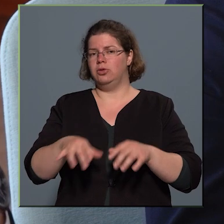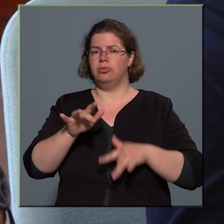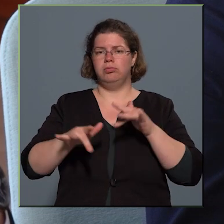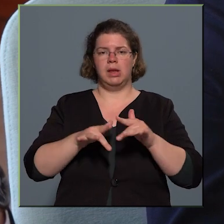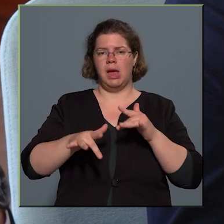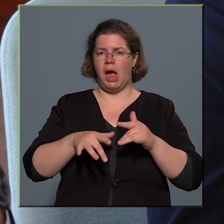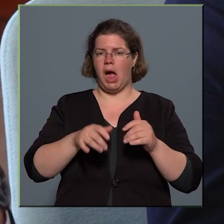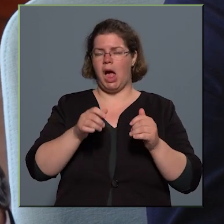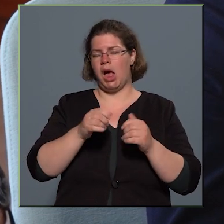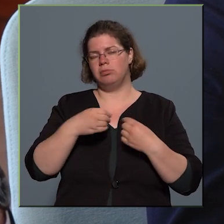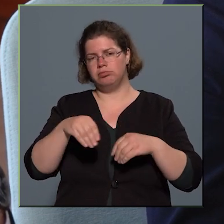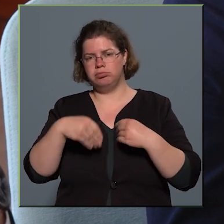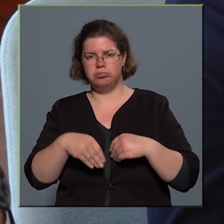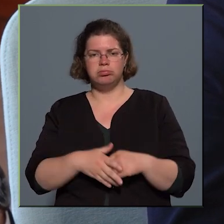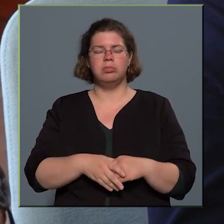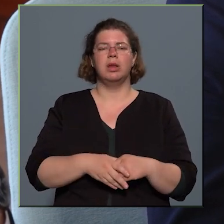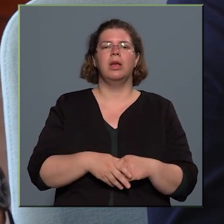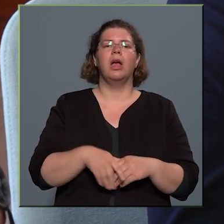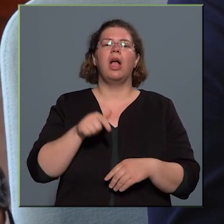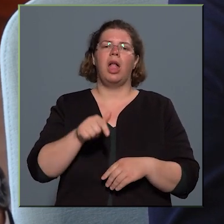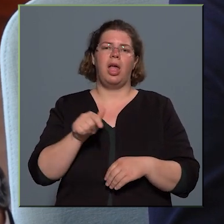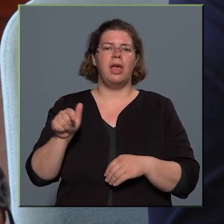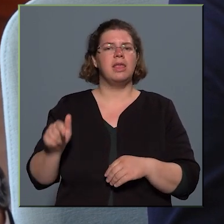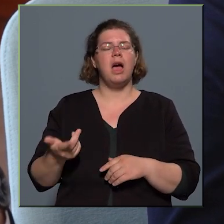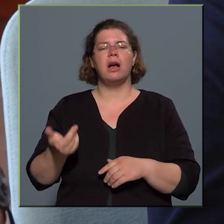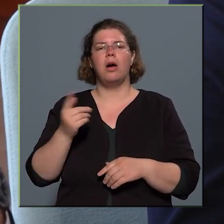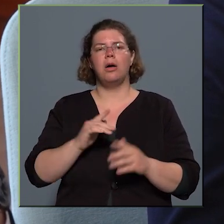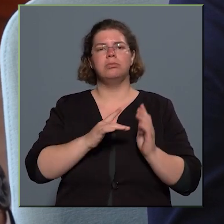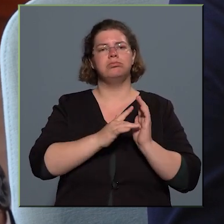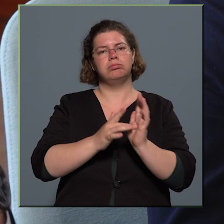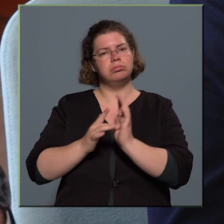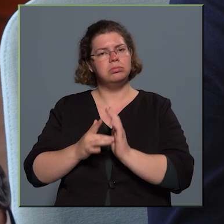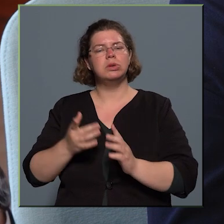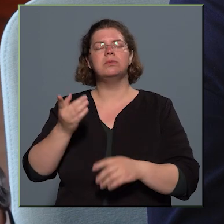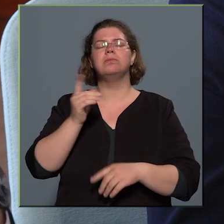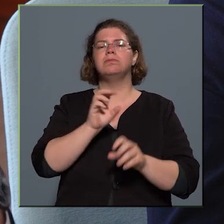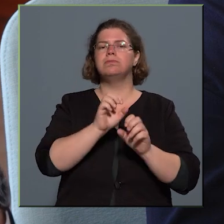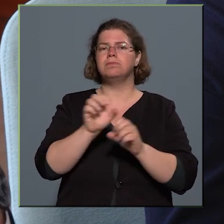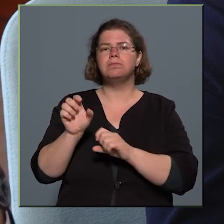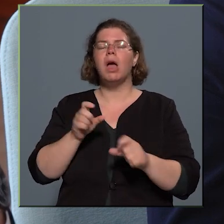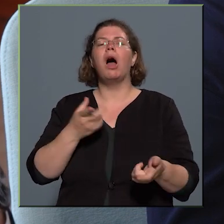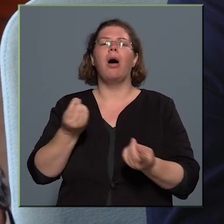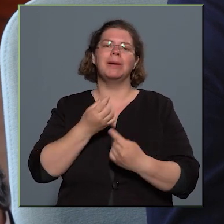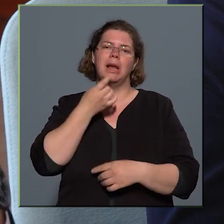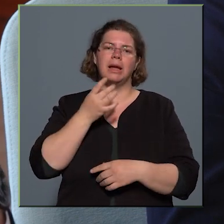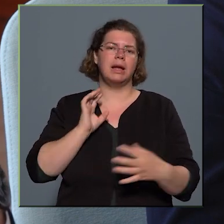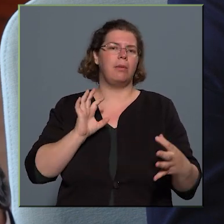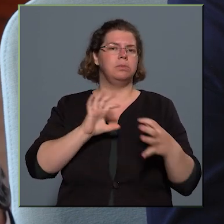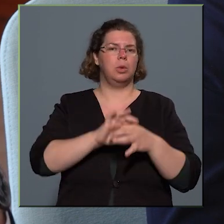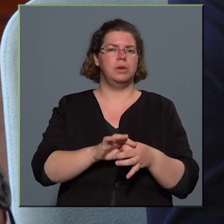ezt kifejezetten azért, mert hogy ezek azok a mutatók, amelyek azért leginkább köthetőek